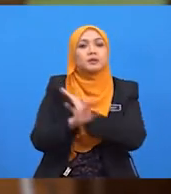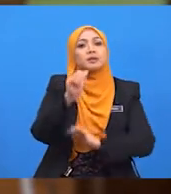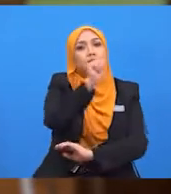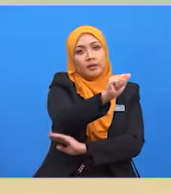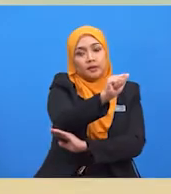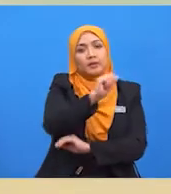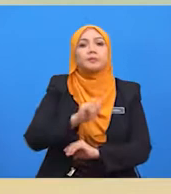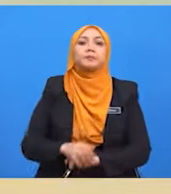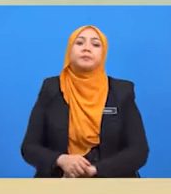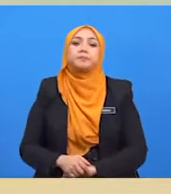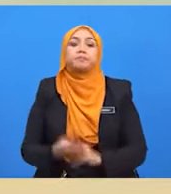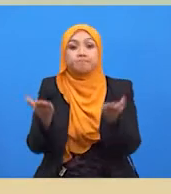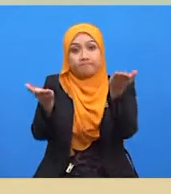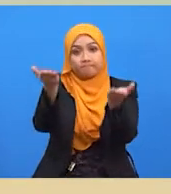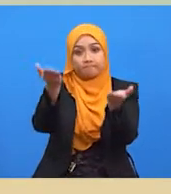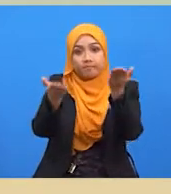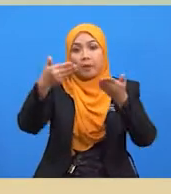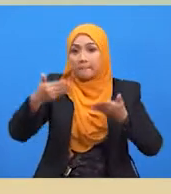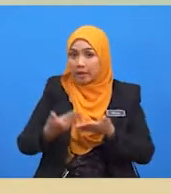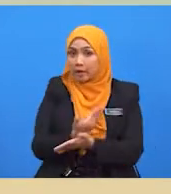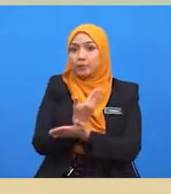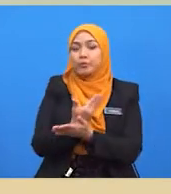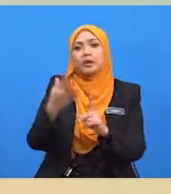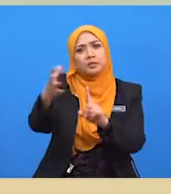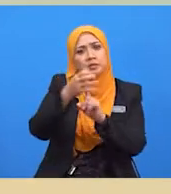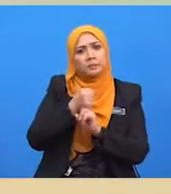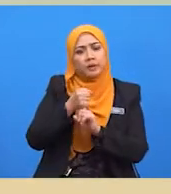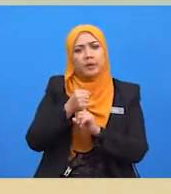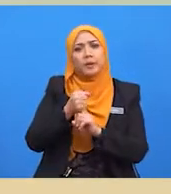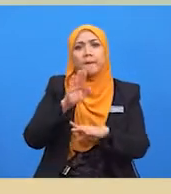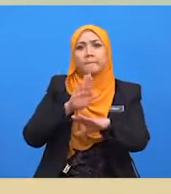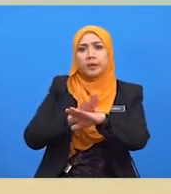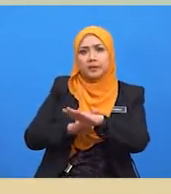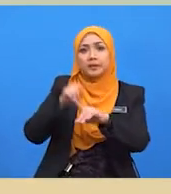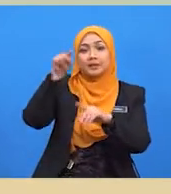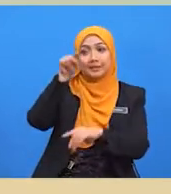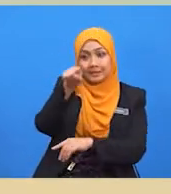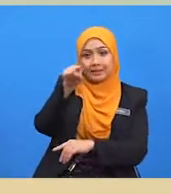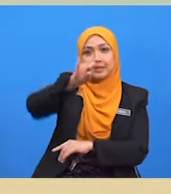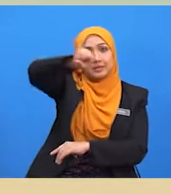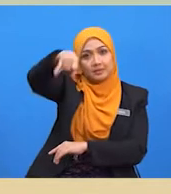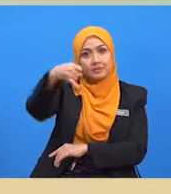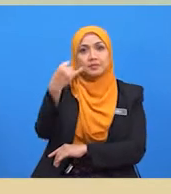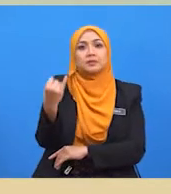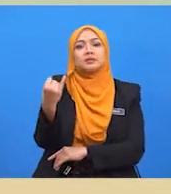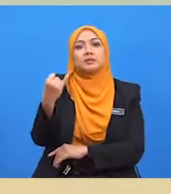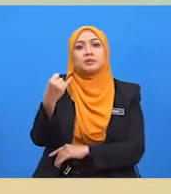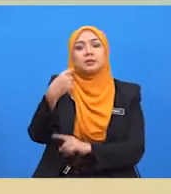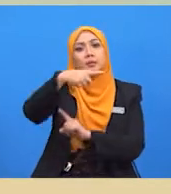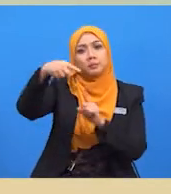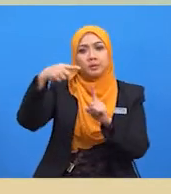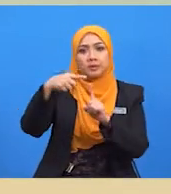Baiklah pelajar, keseimbangan baru dicapai pada titik C apabila kelup DB